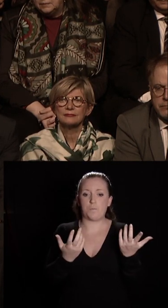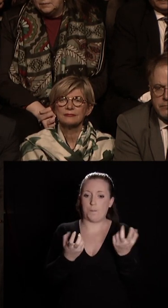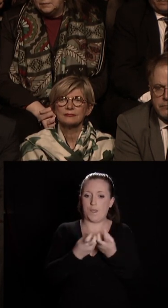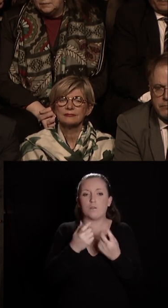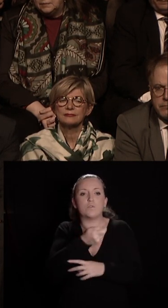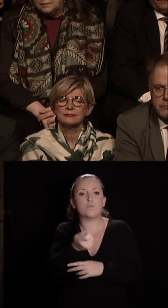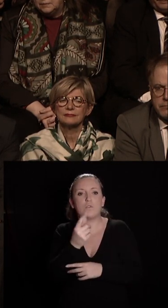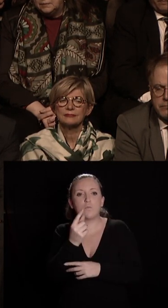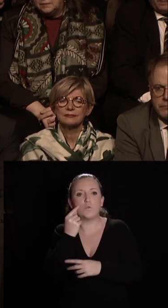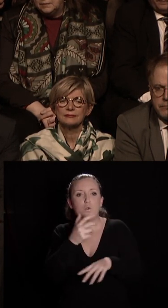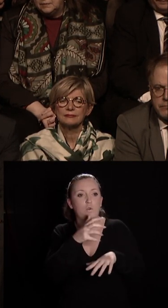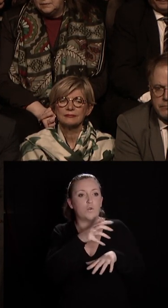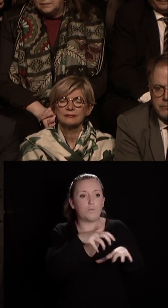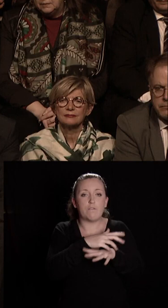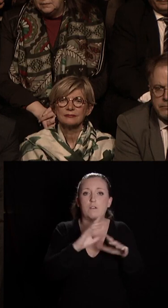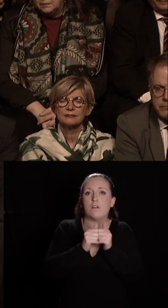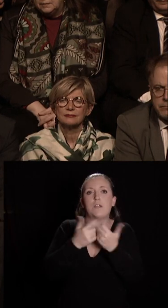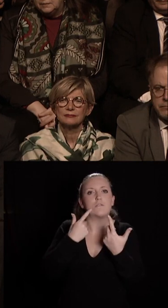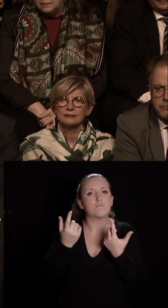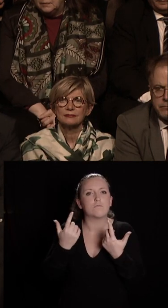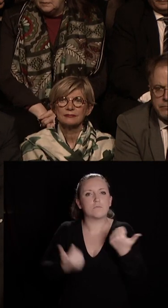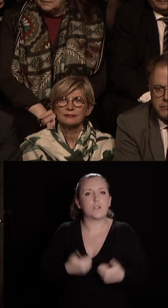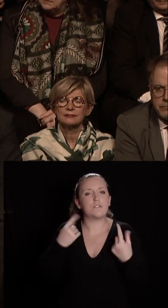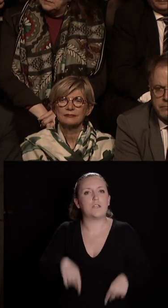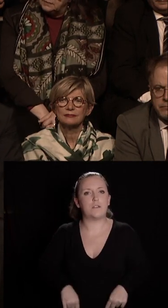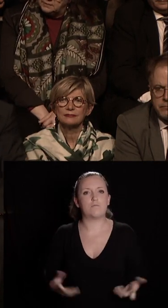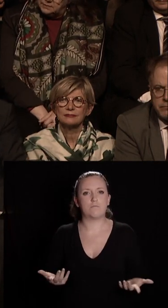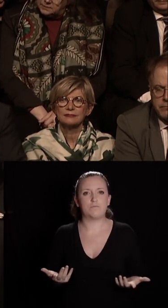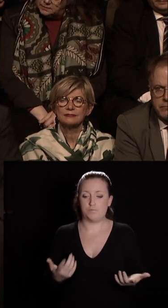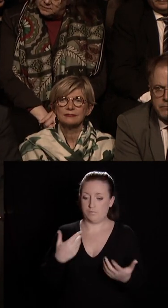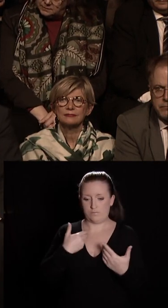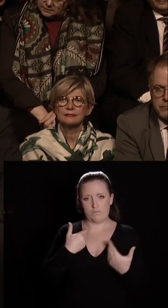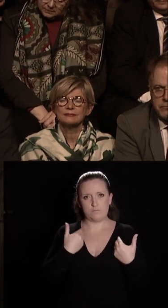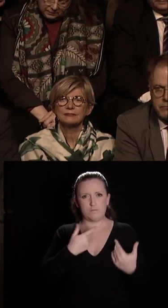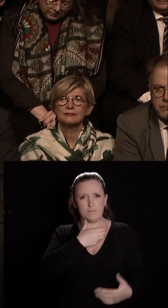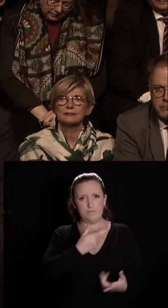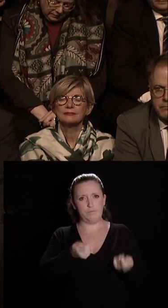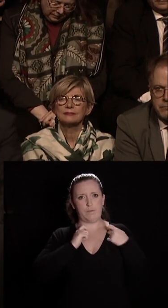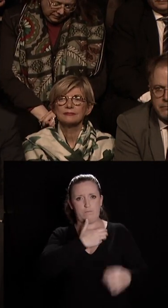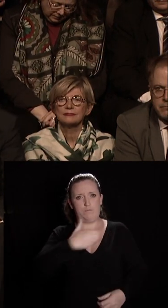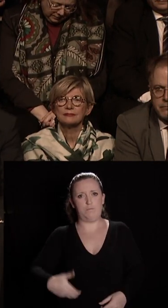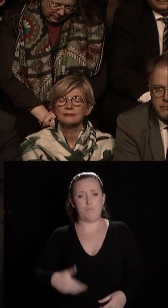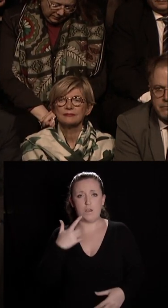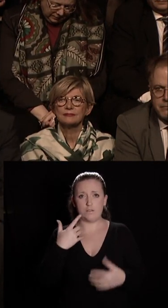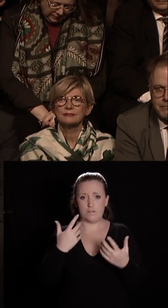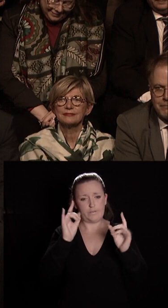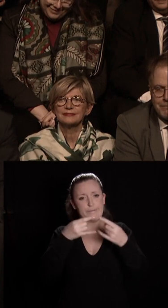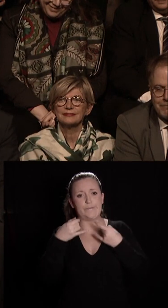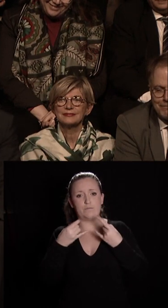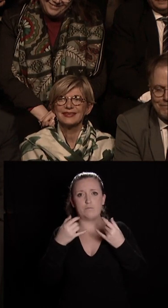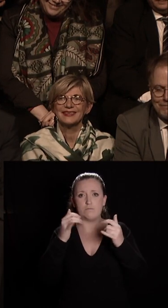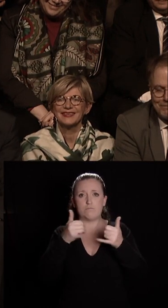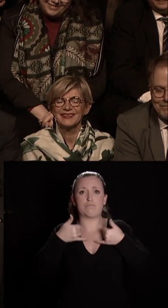préfet de région, avec les services de l'État. Être maire, ce n'est pas une récompense, ce n'est pas une sinecure non plus,